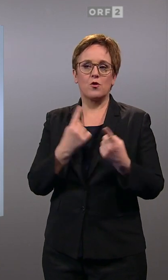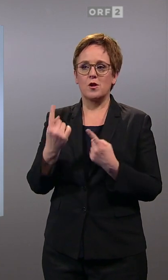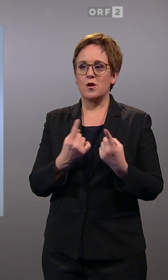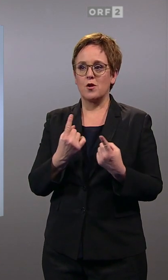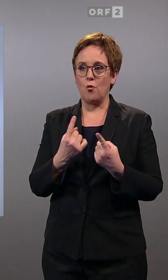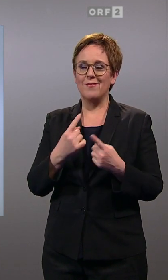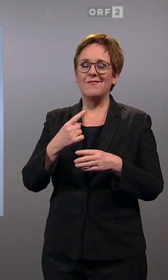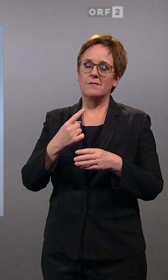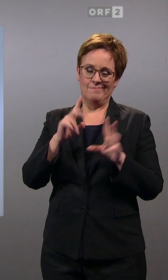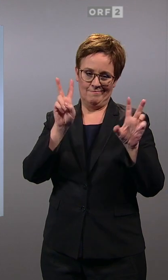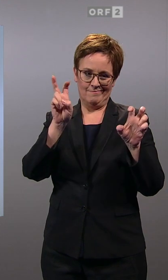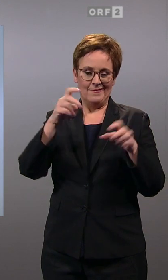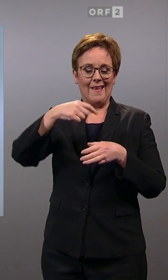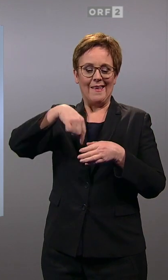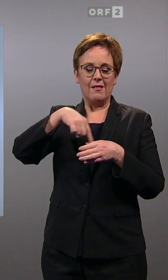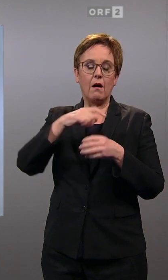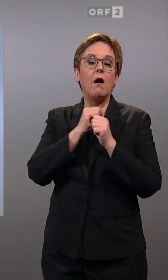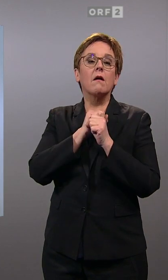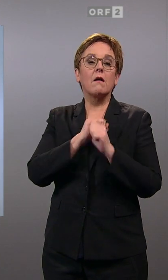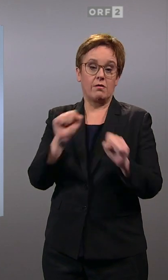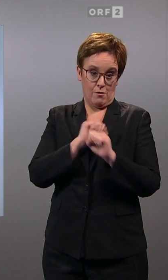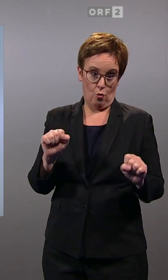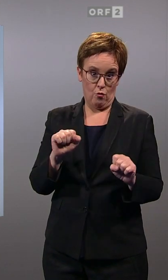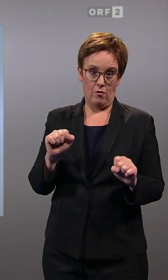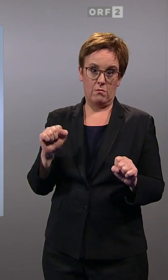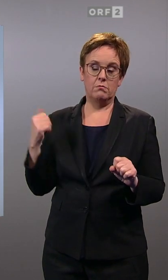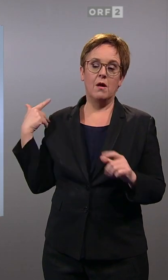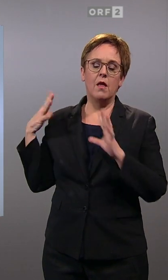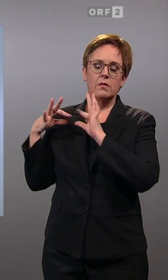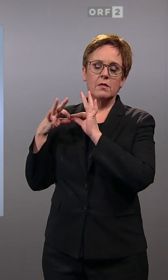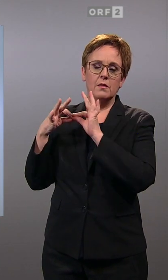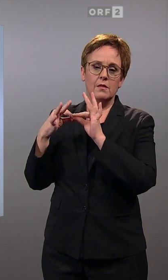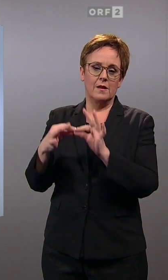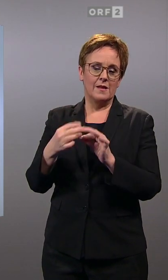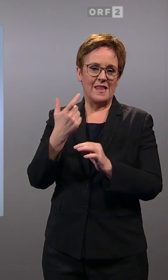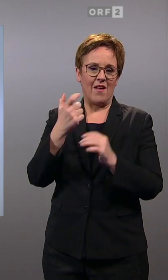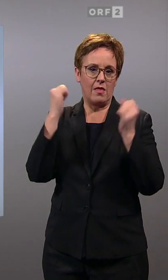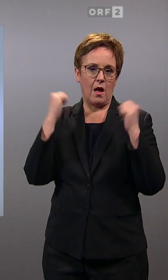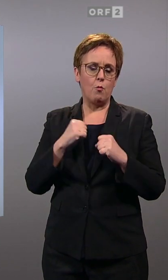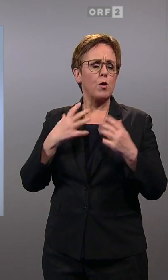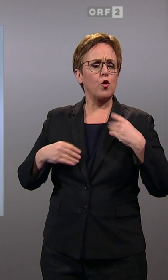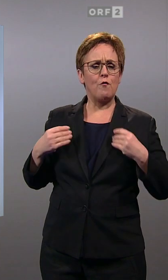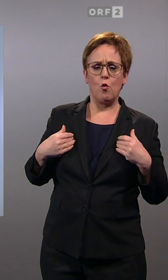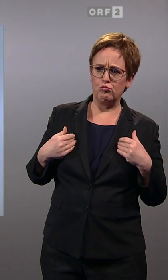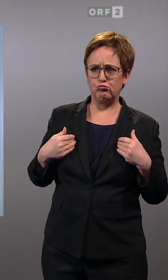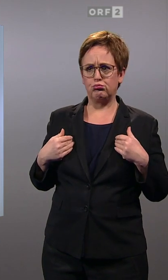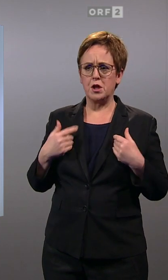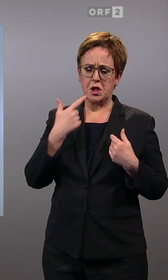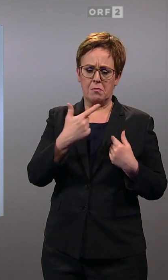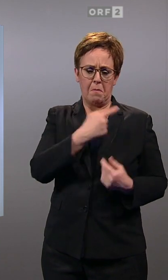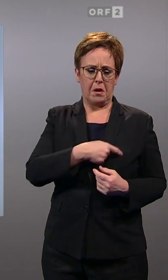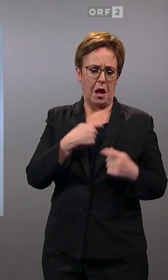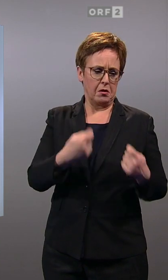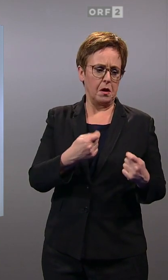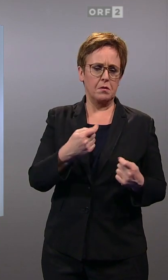innere Katastrophe. Denn man war eigentlich über Jahrzehnte hinweg in dieser Zweiten Republik gewohnt, dass es eigentlich nur zwei Parteien